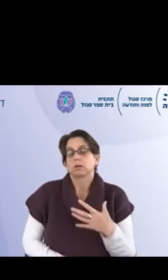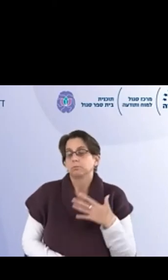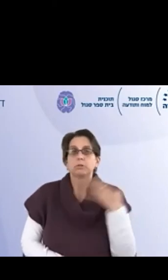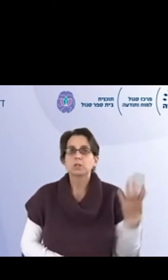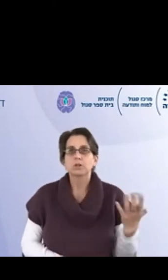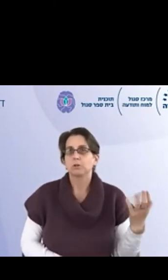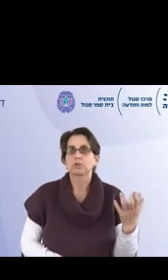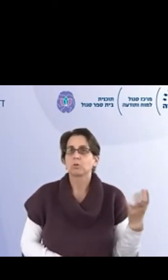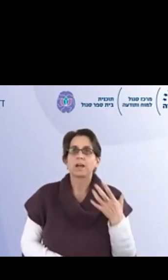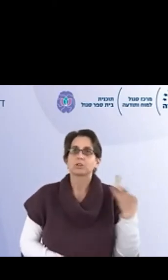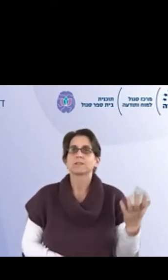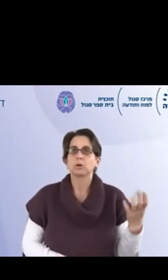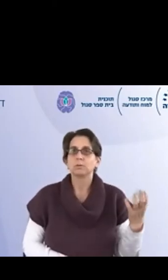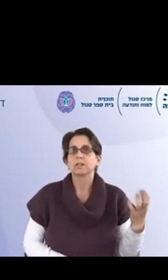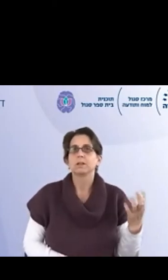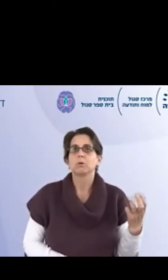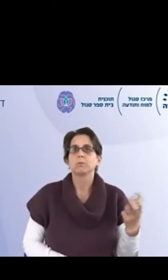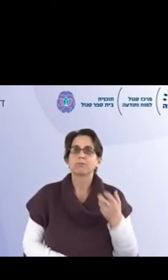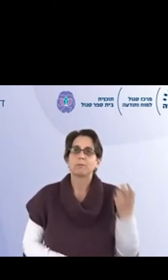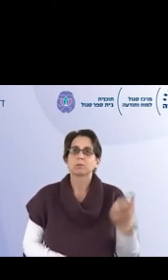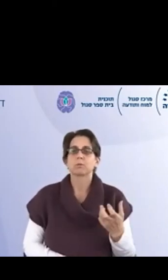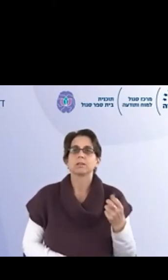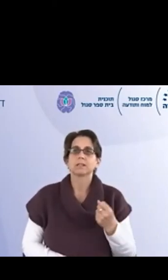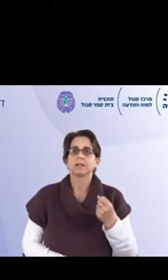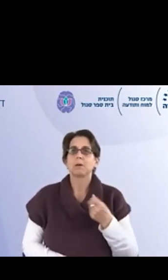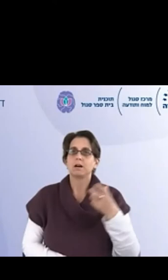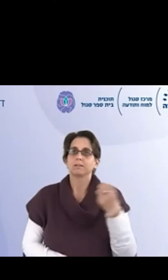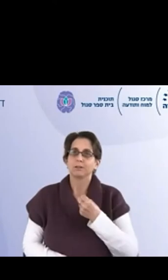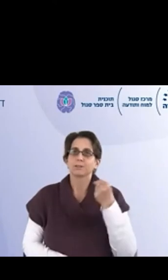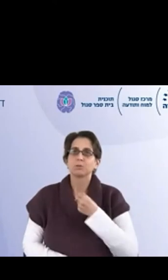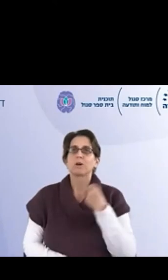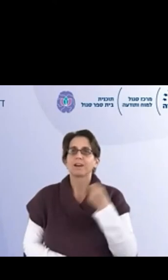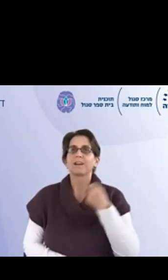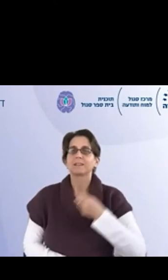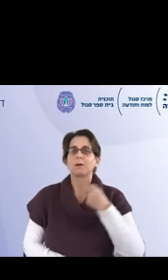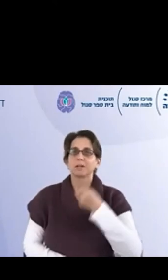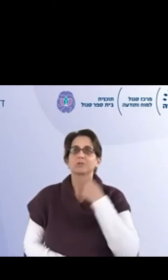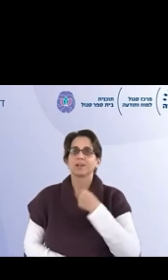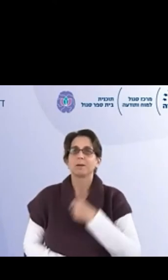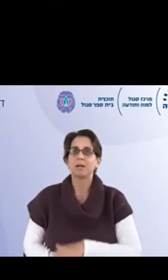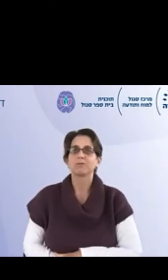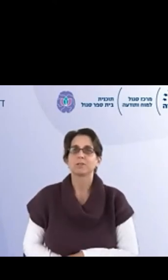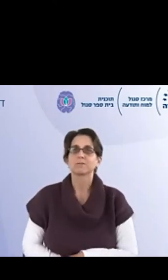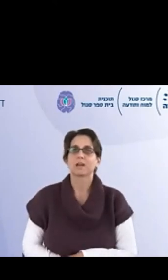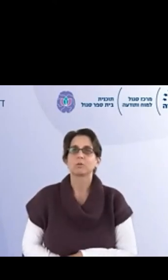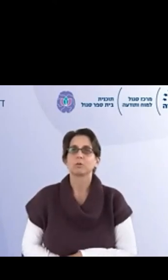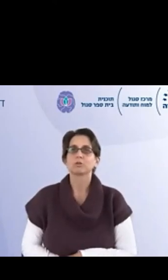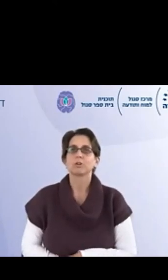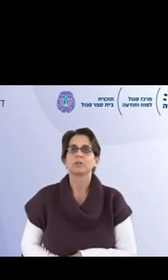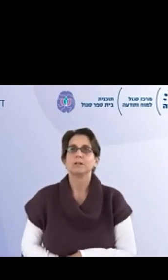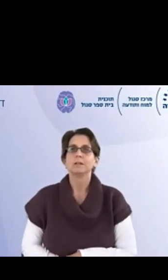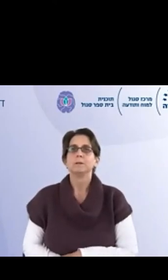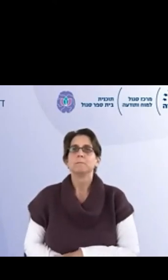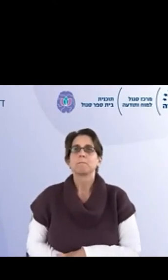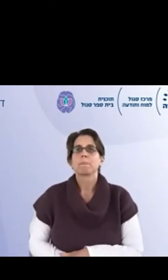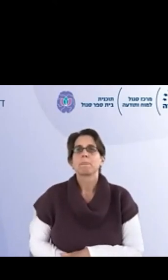אם היו מחשבות של אולי עכשיו זה לא מתאים או אם דווקא המשבר הזה אמר לא זה בדיוק הרגע להתחבר יותר למיינד פונס ולאיכויות